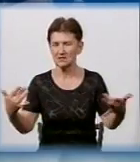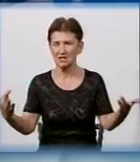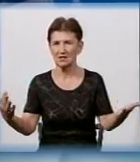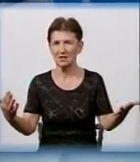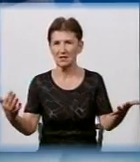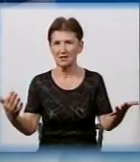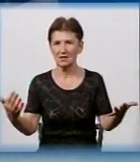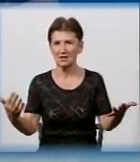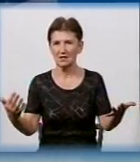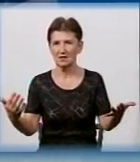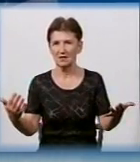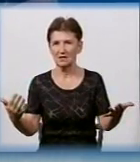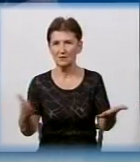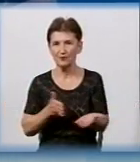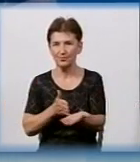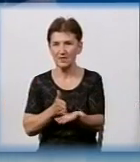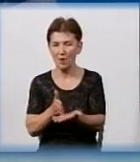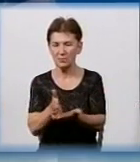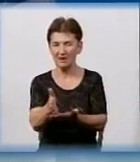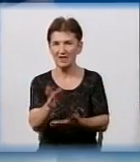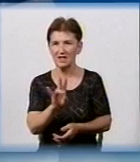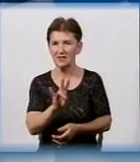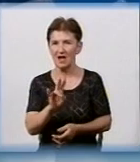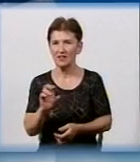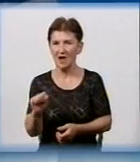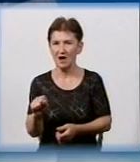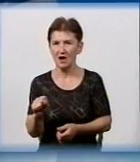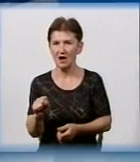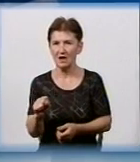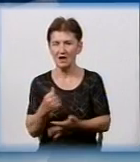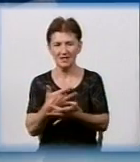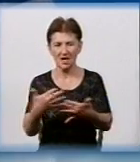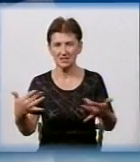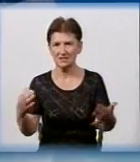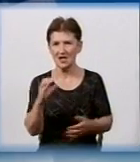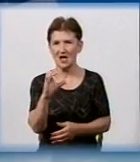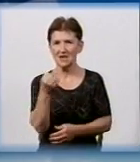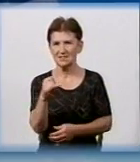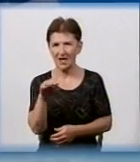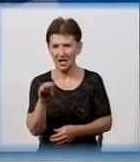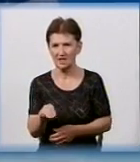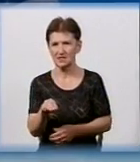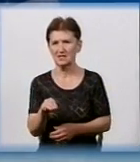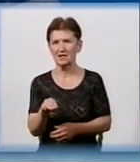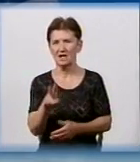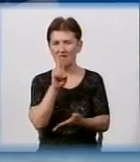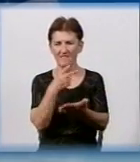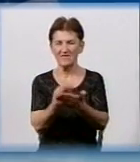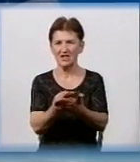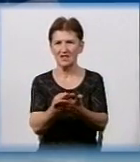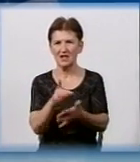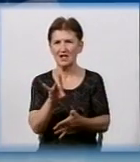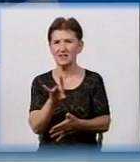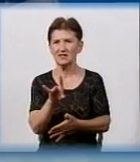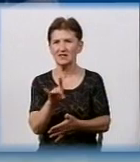ну, вони різні, направлені на, ну, це на різні сайти, на різні види наркотиків. Тобто, зараз